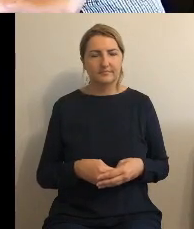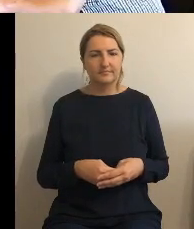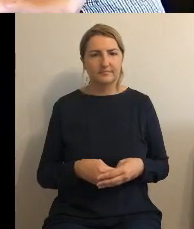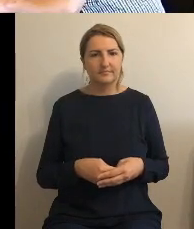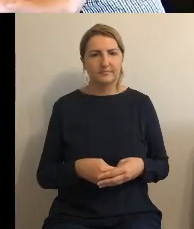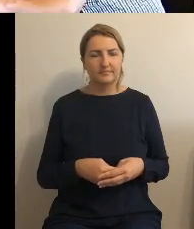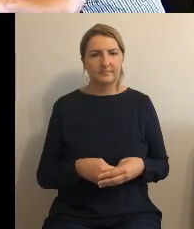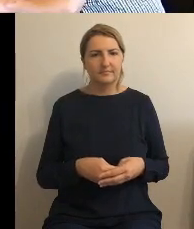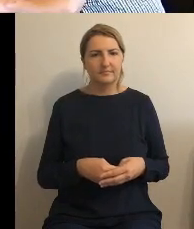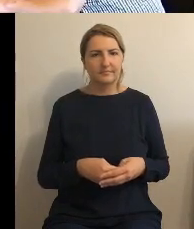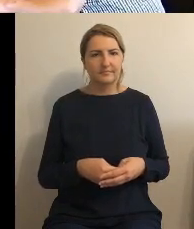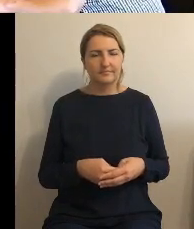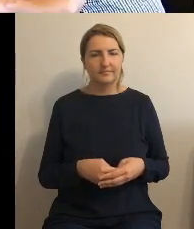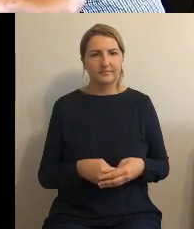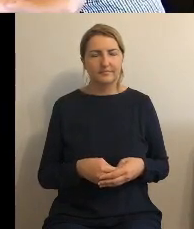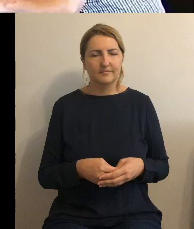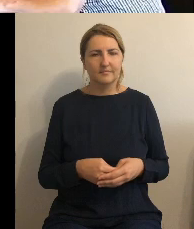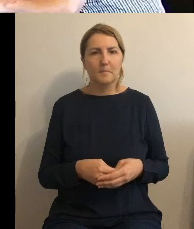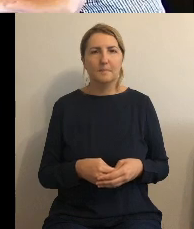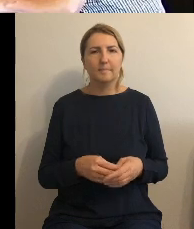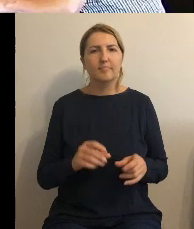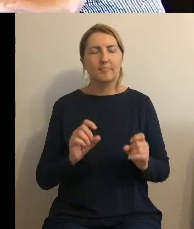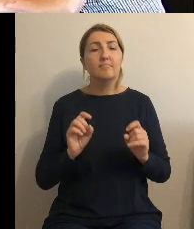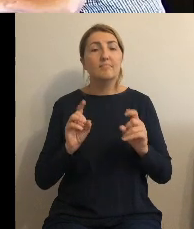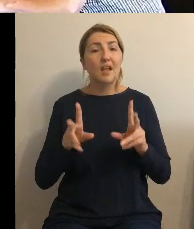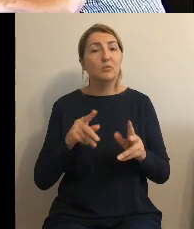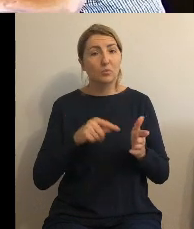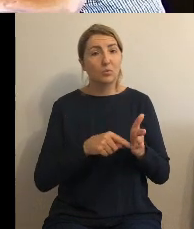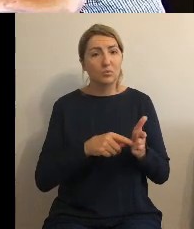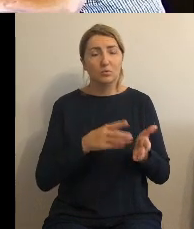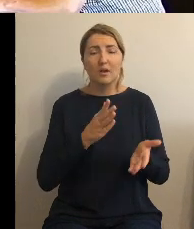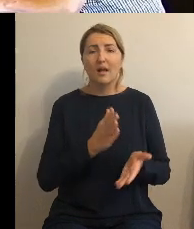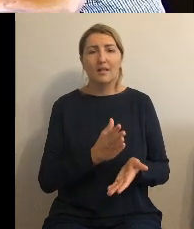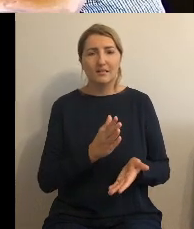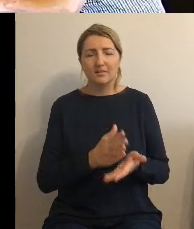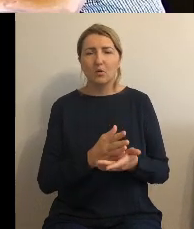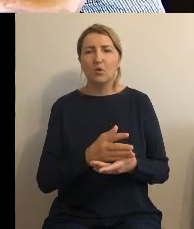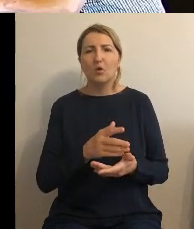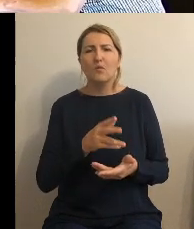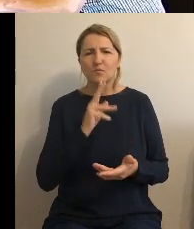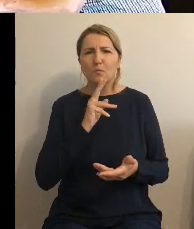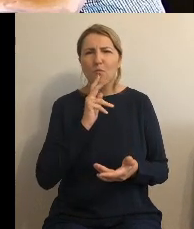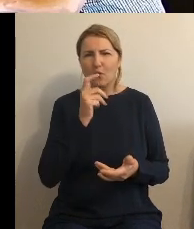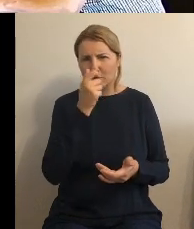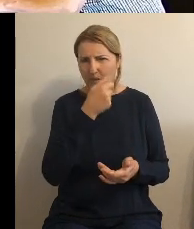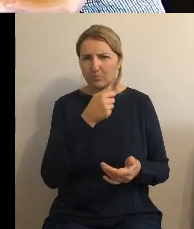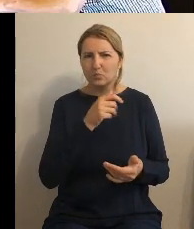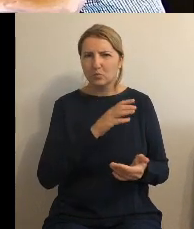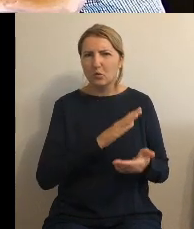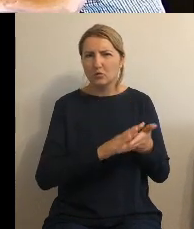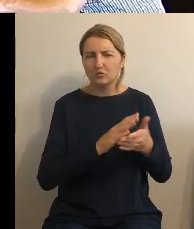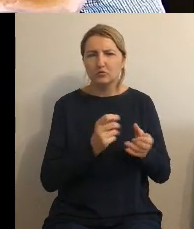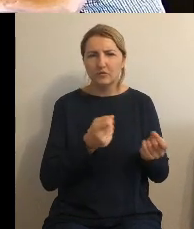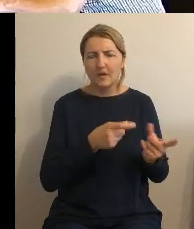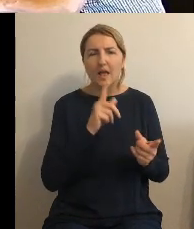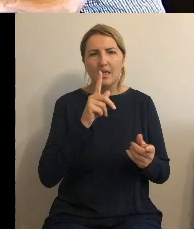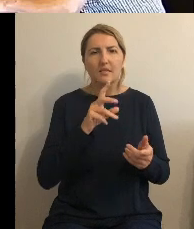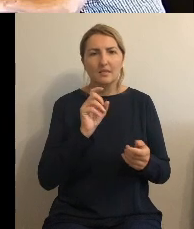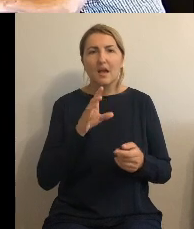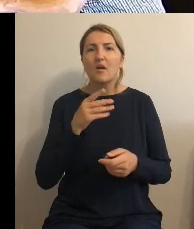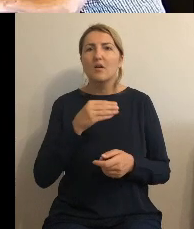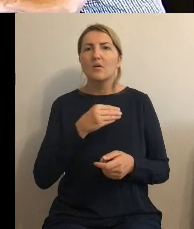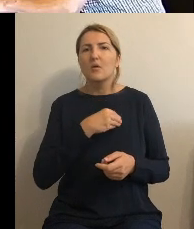to jest tylko ścieki że wodę polskie nam przysłały 6